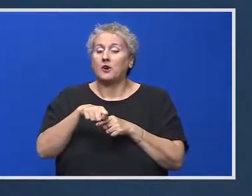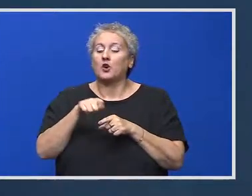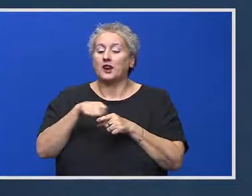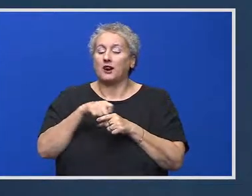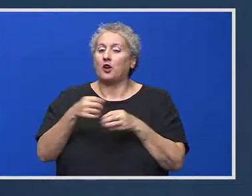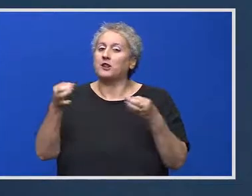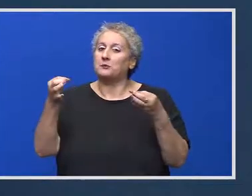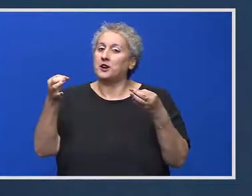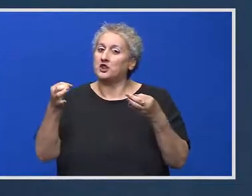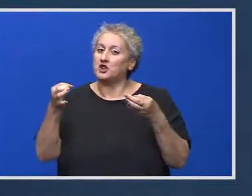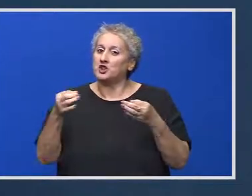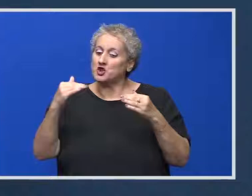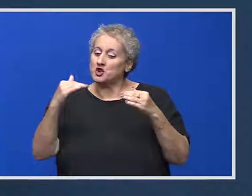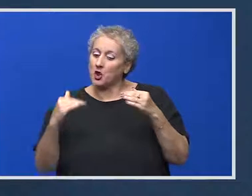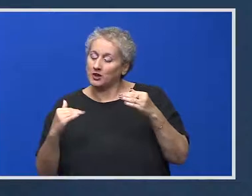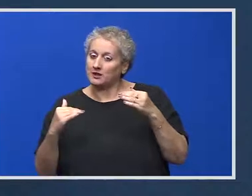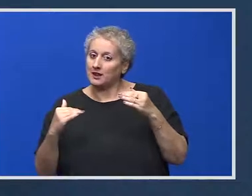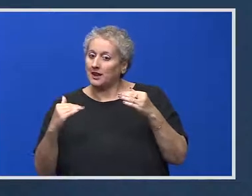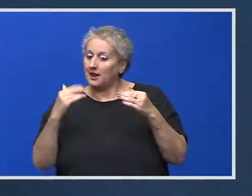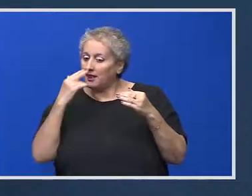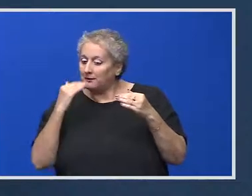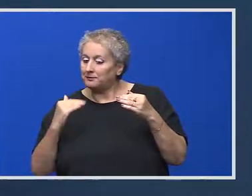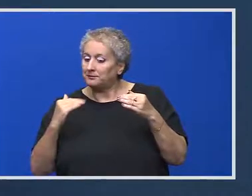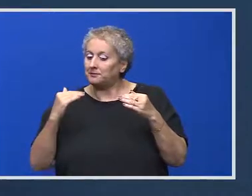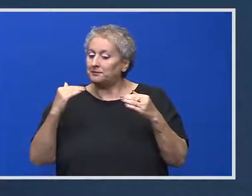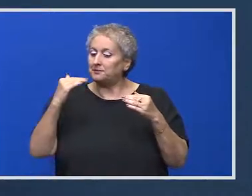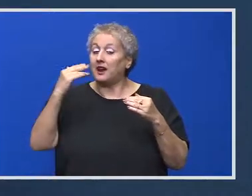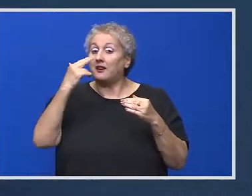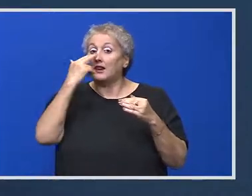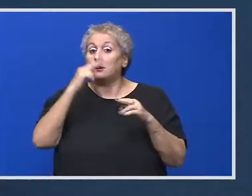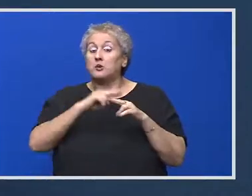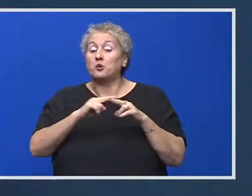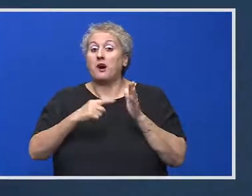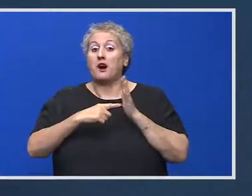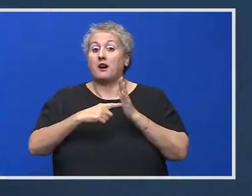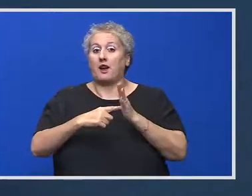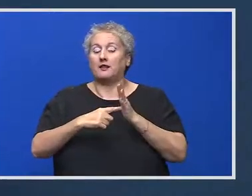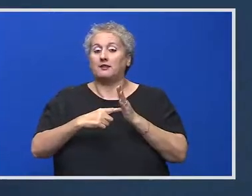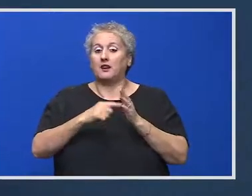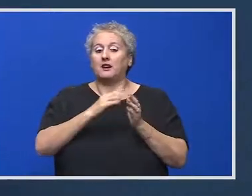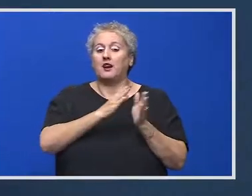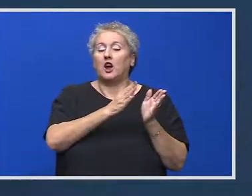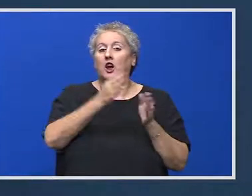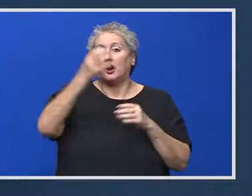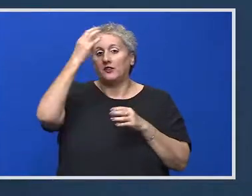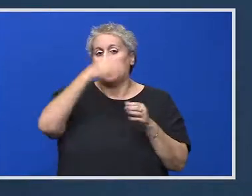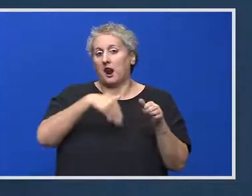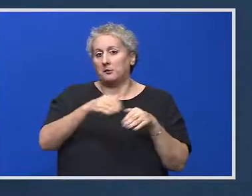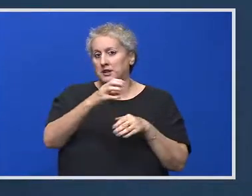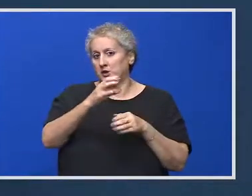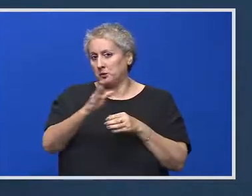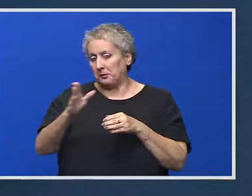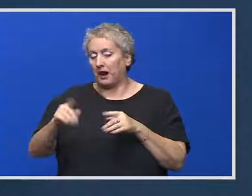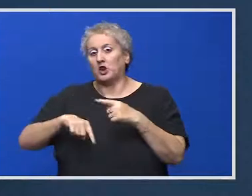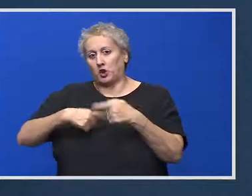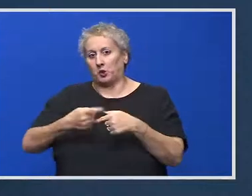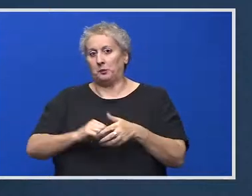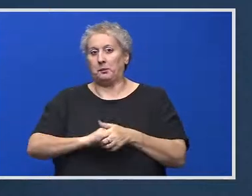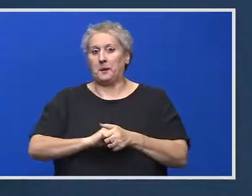ținta de deficit, dar haideți să vedem întâi cum arată situația pe fiecare minister în parte și apoi vom veni și cu țintele de deficit.